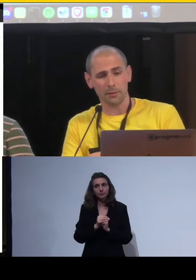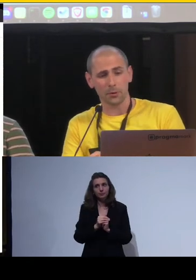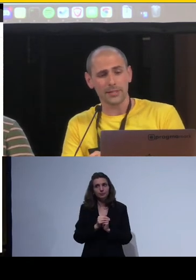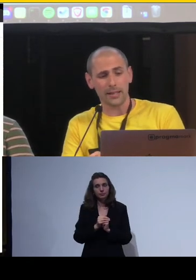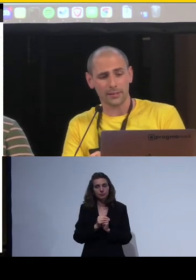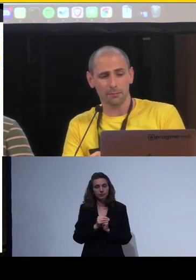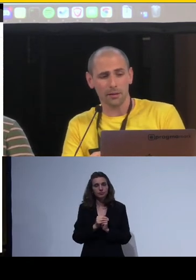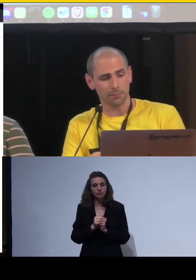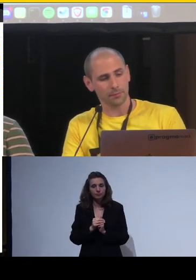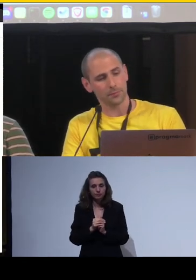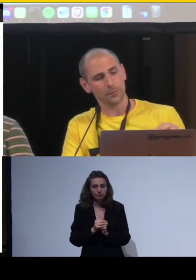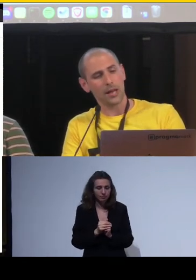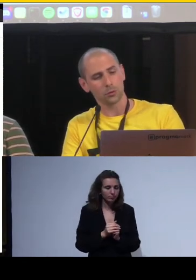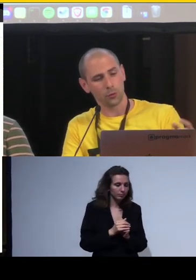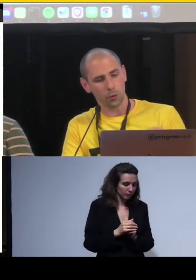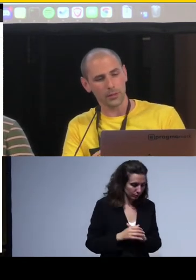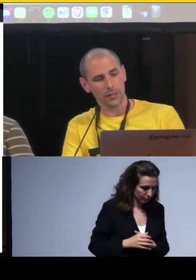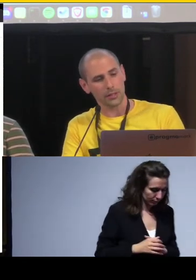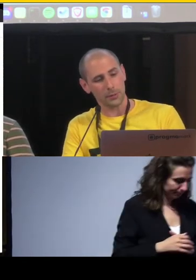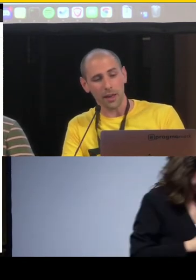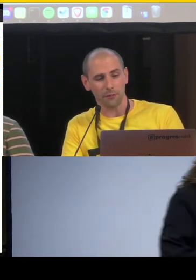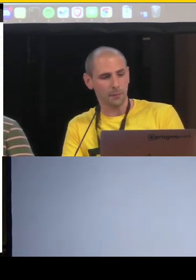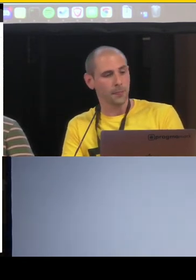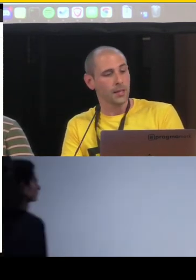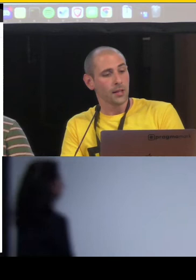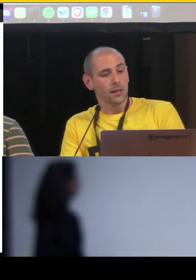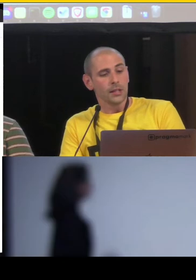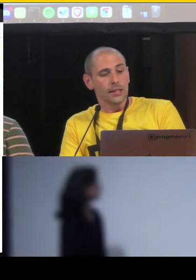sì media temporizzati, ma sotto forma di PDF.